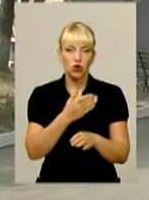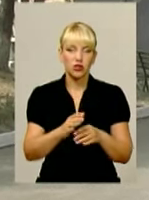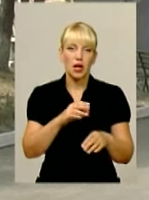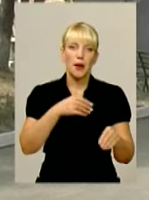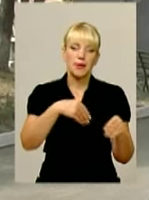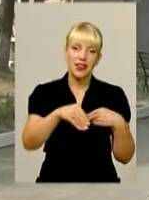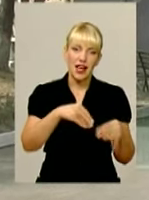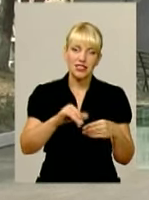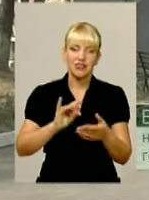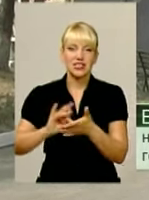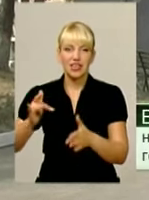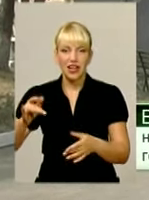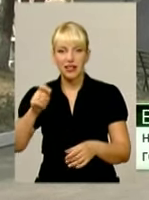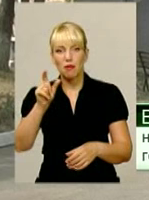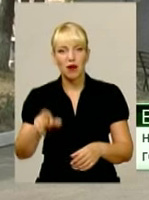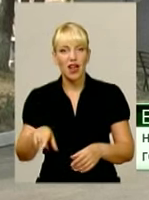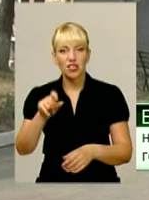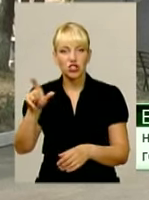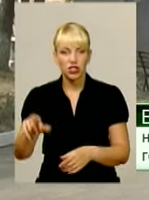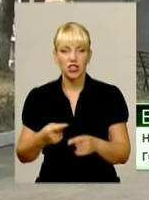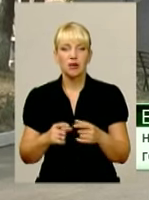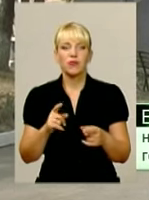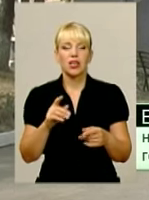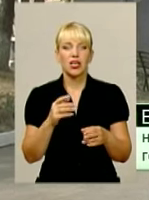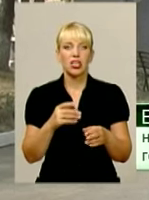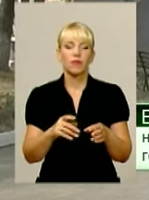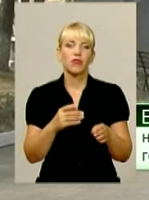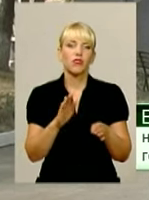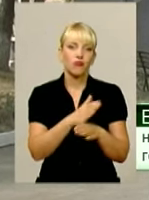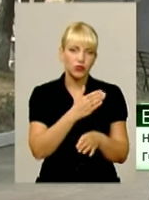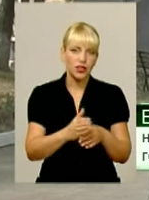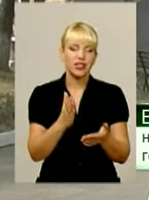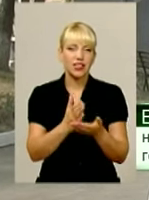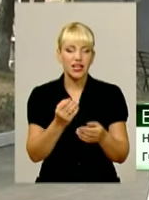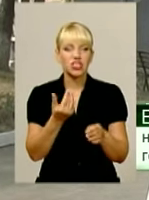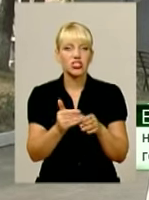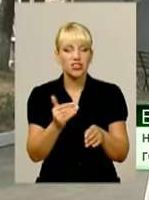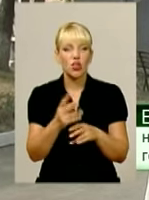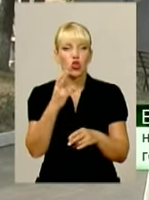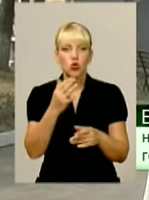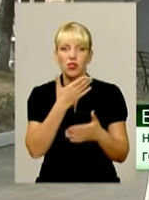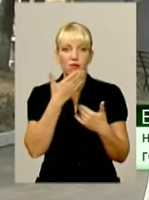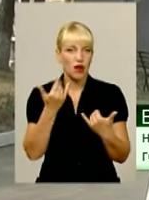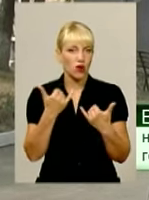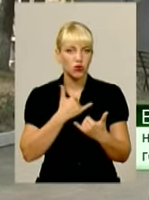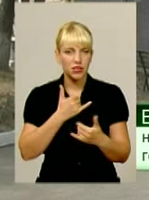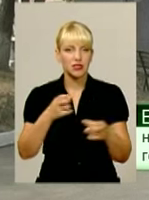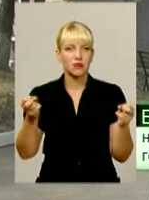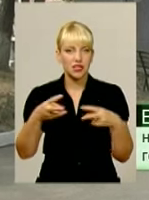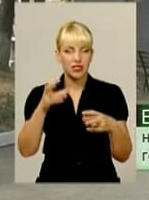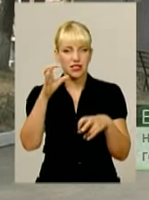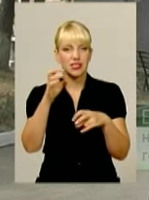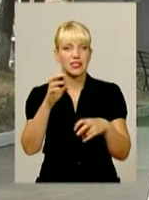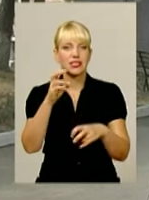стосується роздільного збору сміття, він частково проводиться. У зв'язку з тим, що немає сміттєпереробного